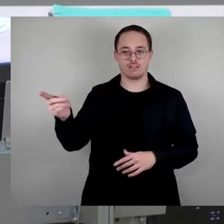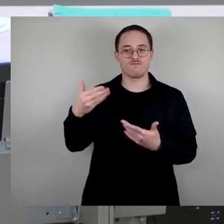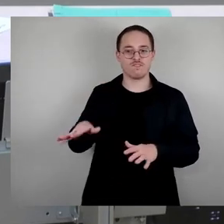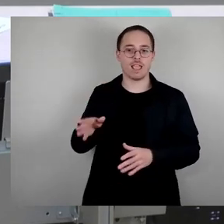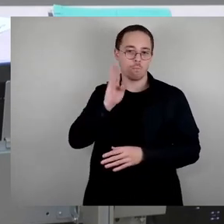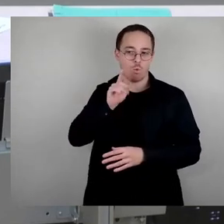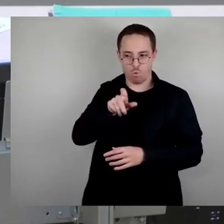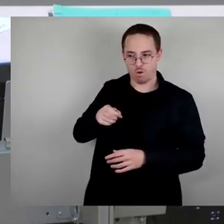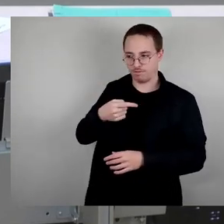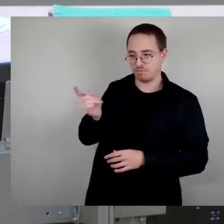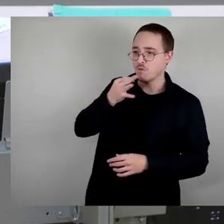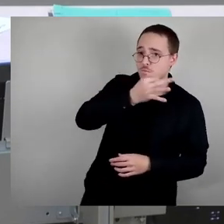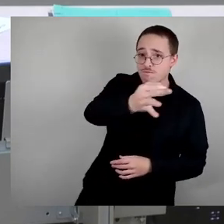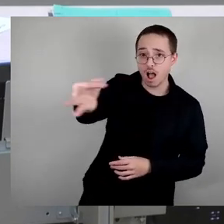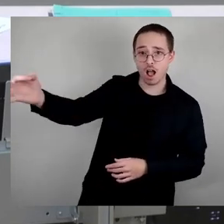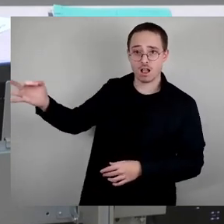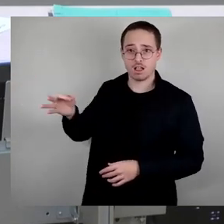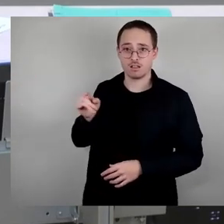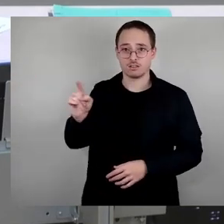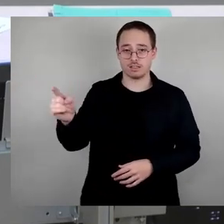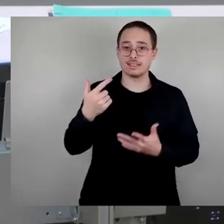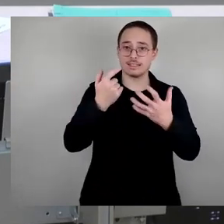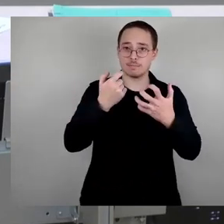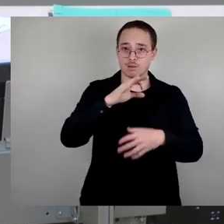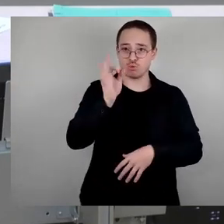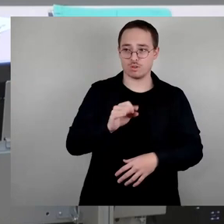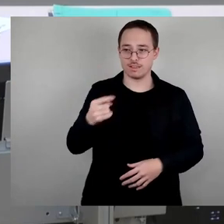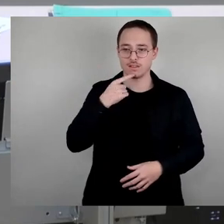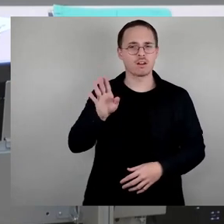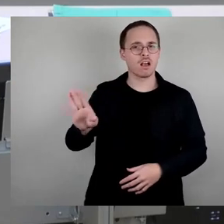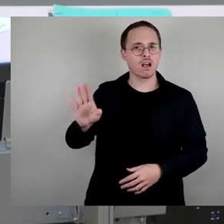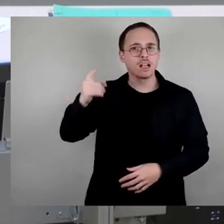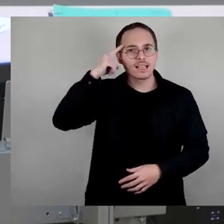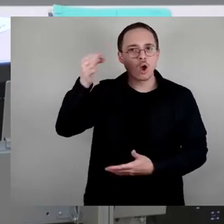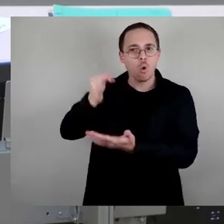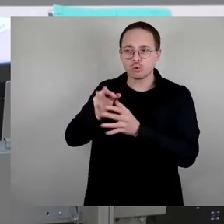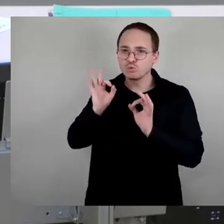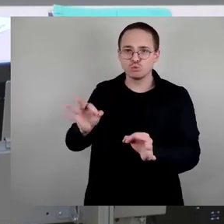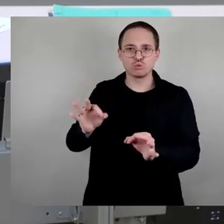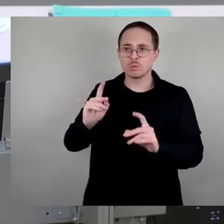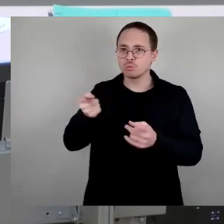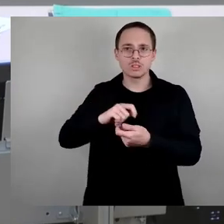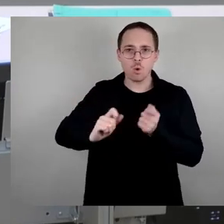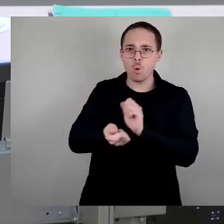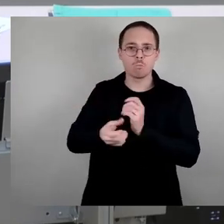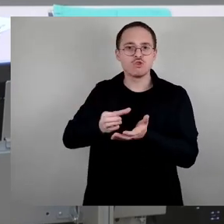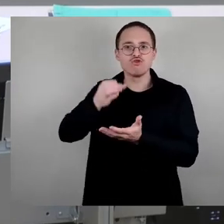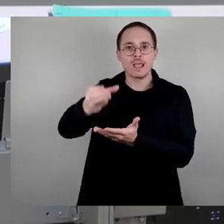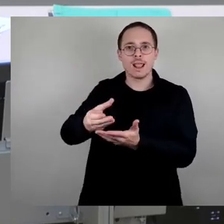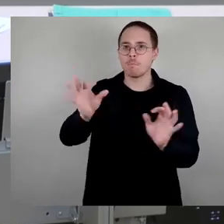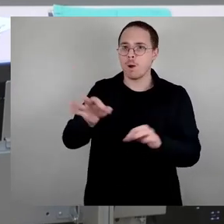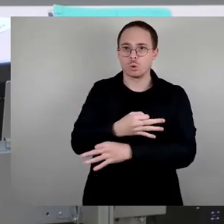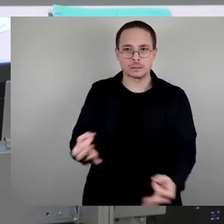damals dafür, dass der Gedenkort so belassen bleibt, wie er ist, also ohne Gedenkstähle. Und vielleicht